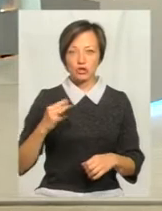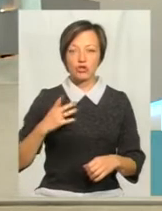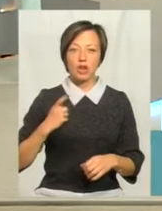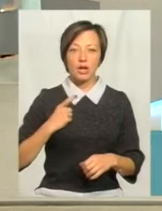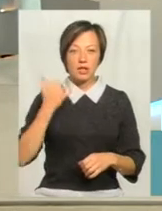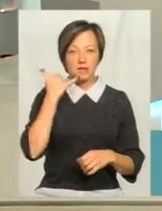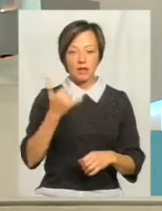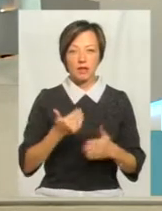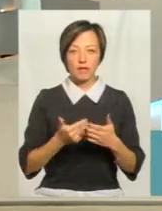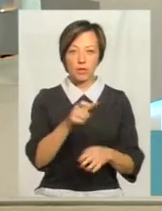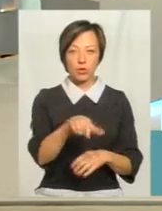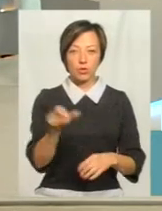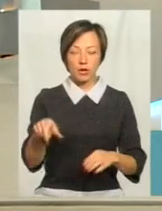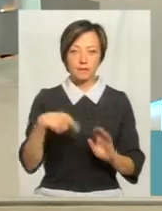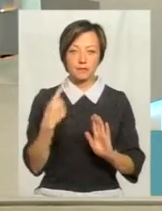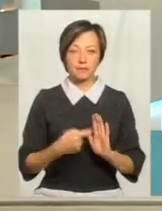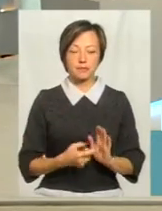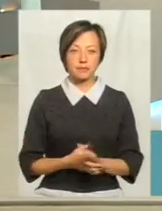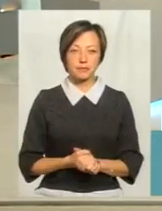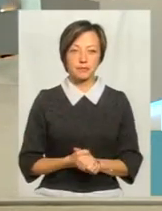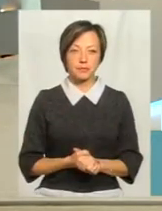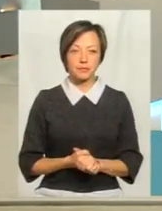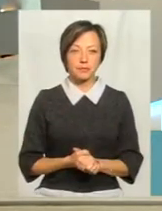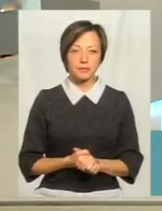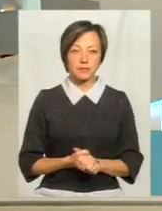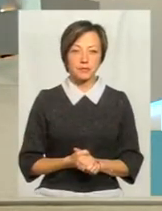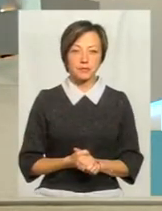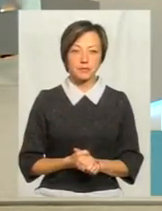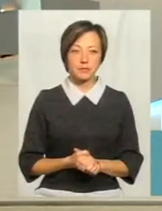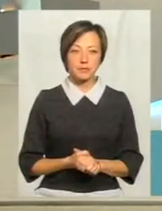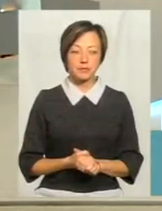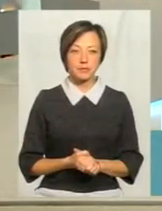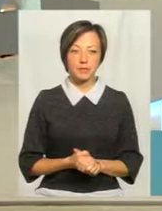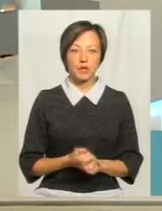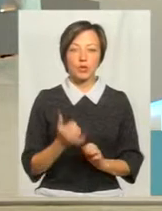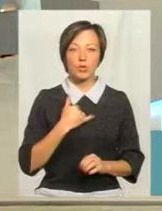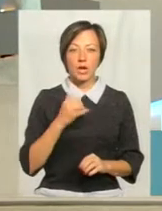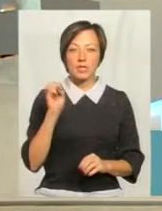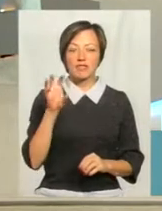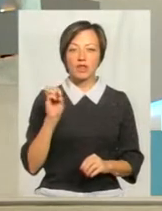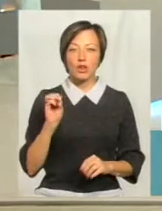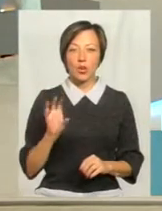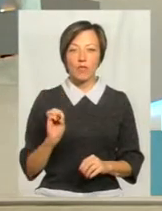дзвінка від свідомих громадян? Пані Позвольте, я скажу. В нас світлофорні об'єкти